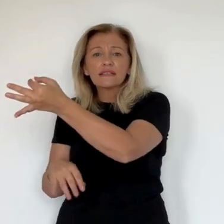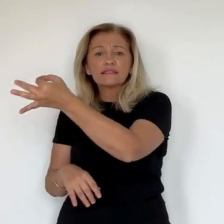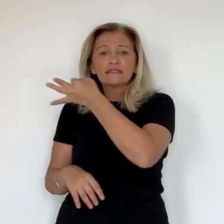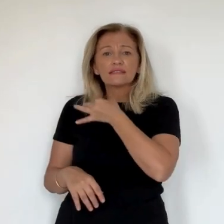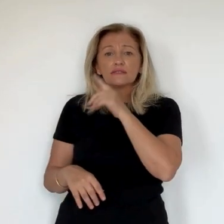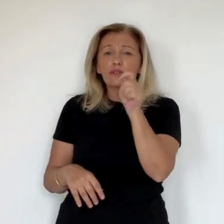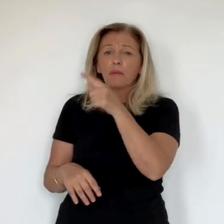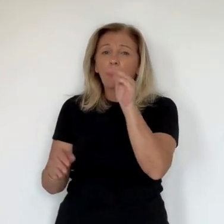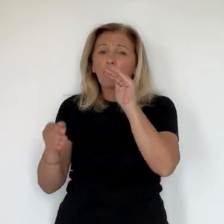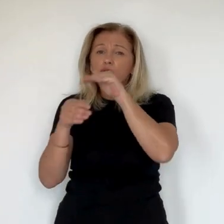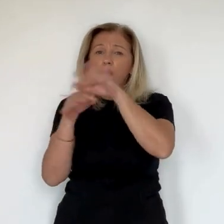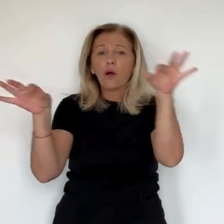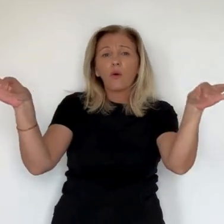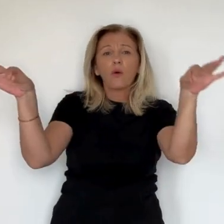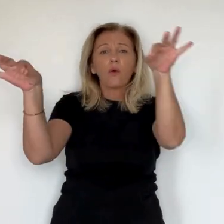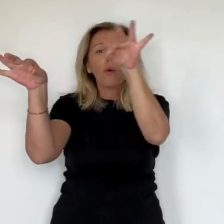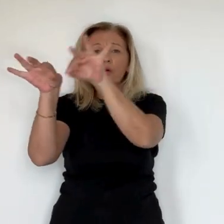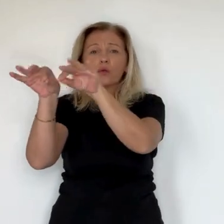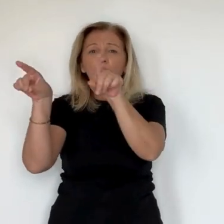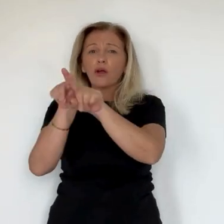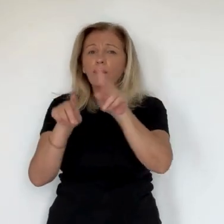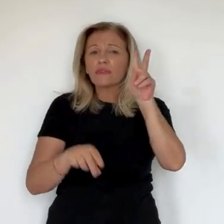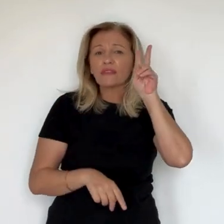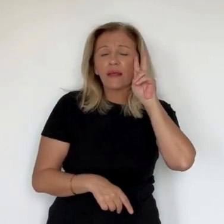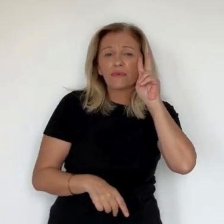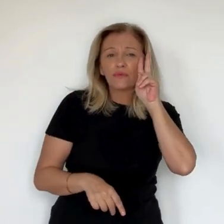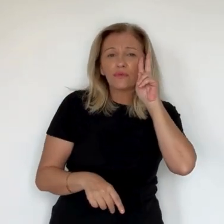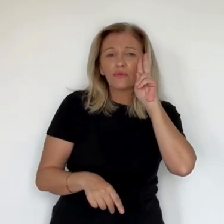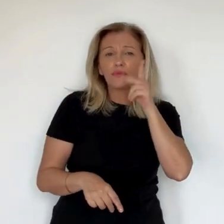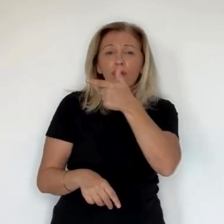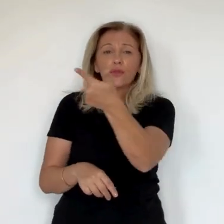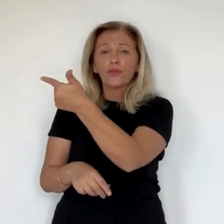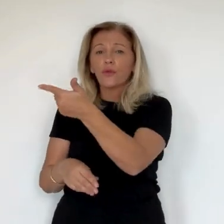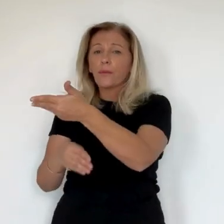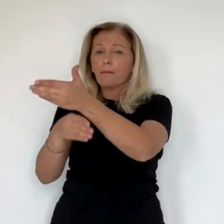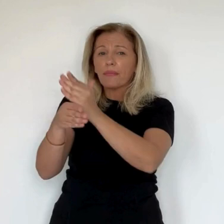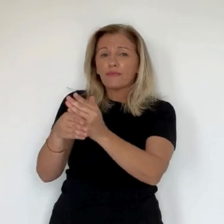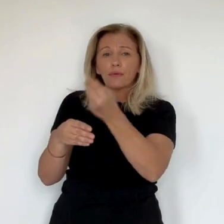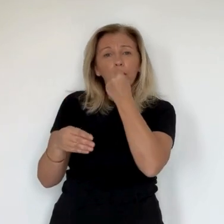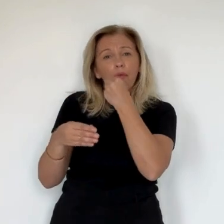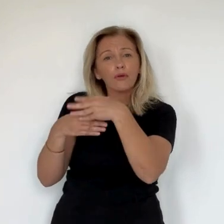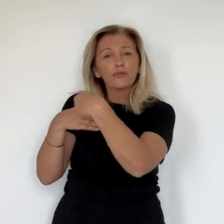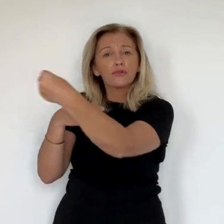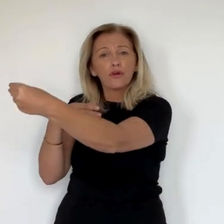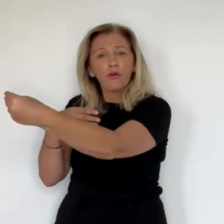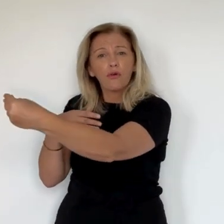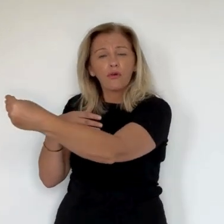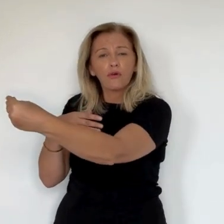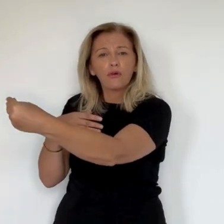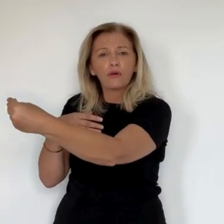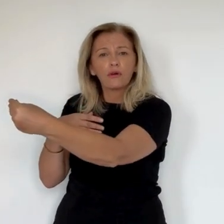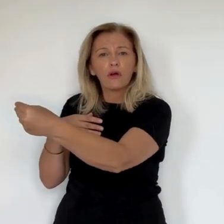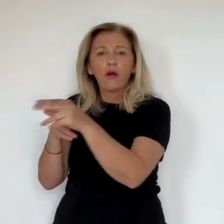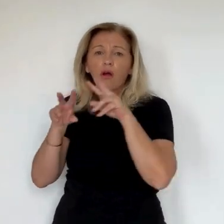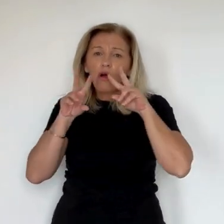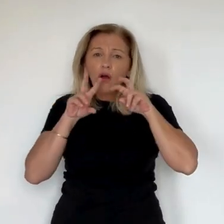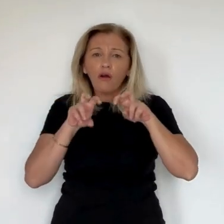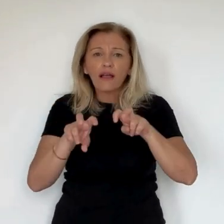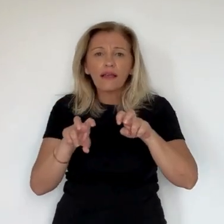devait la rejoindre le soir comme il le faisait habituellement. Je crois d'ailleurs qu'ils avaient